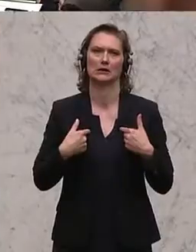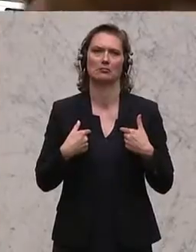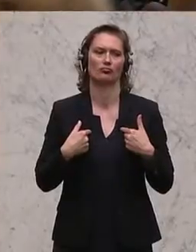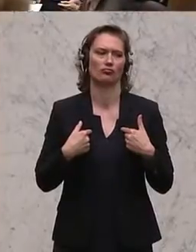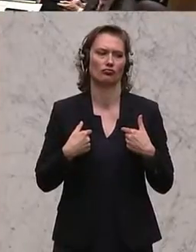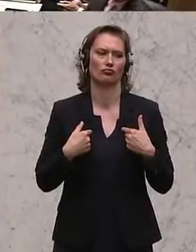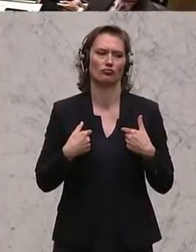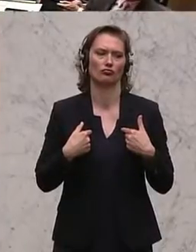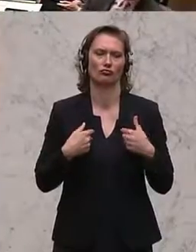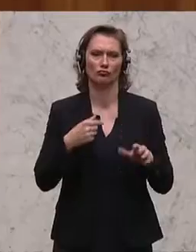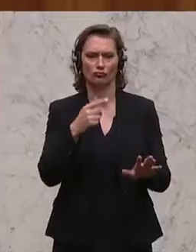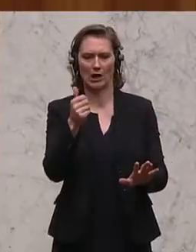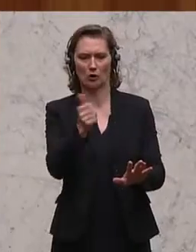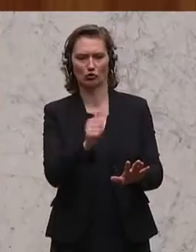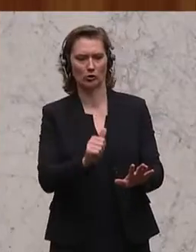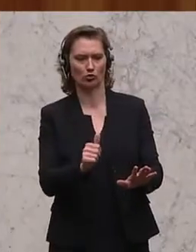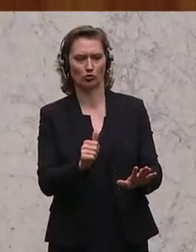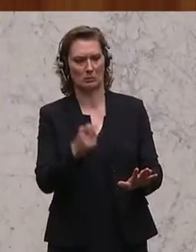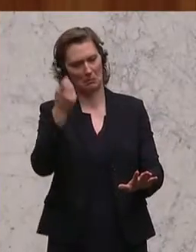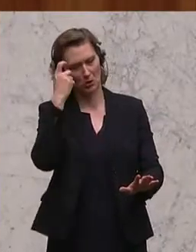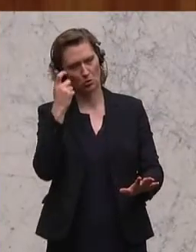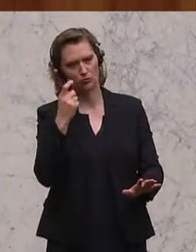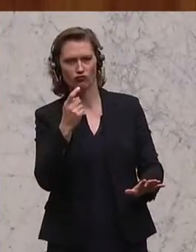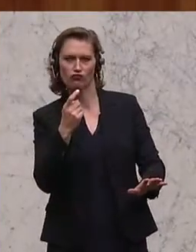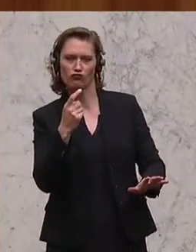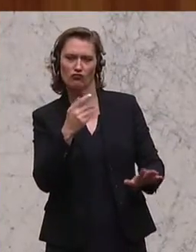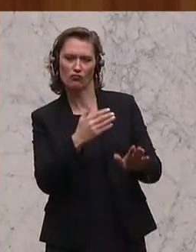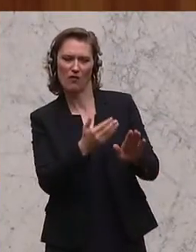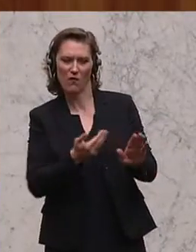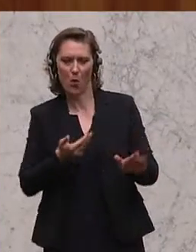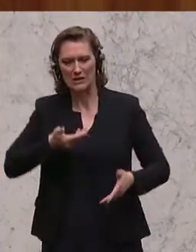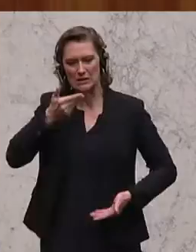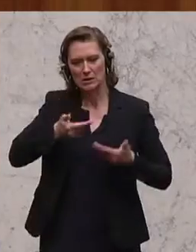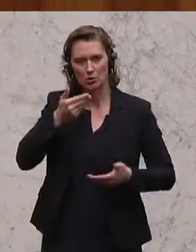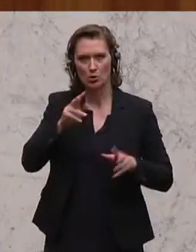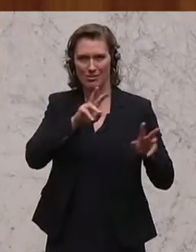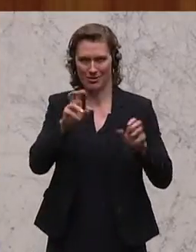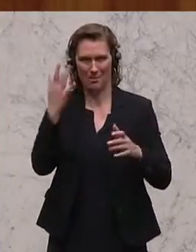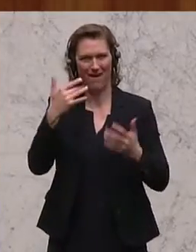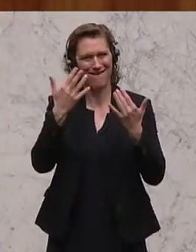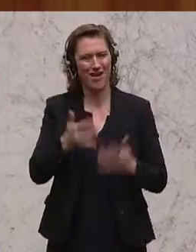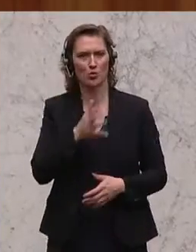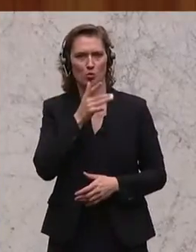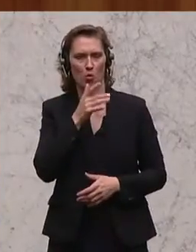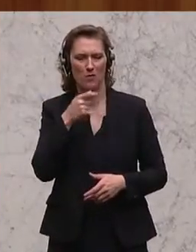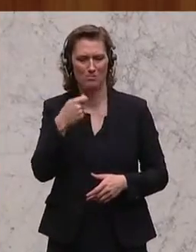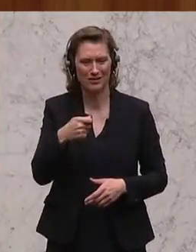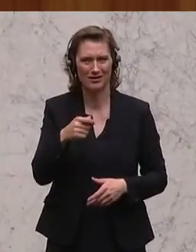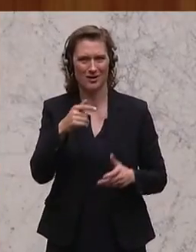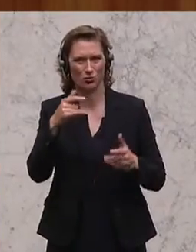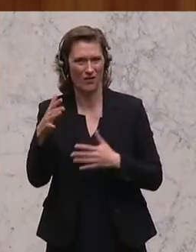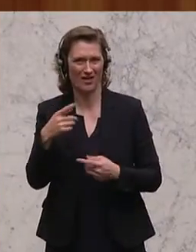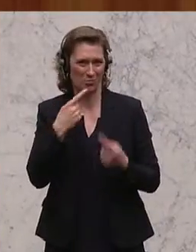Ich, Teil der Einschätzung, und ich war einer jener, der auch bei der vorangegangenen Sitzung, als wir über das Thema Rechnungshof und Rechnungshof bis Renn gesprochen